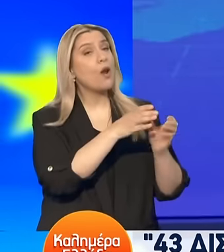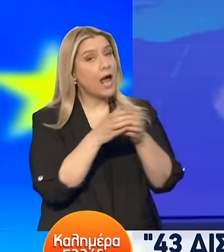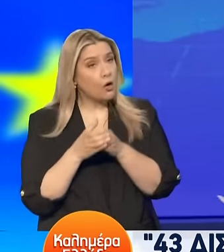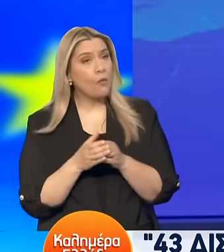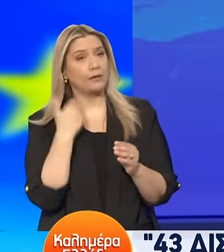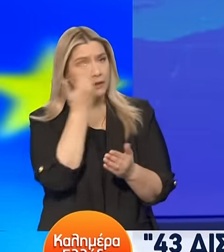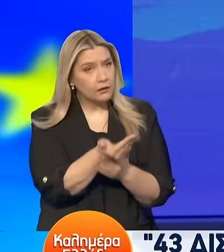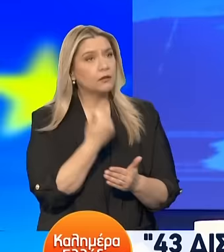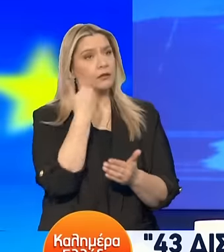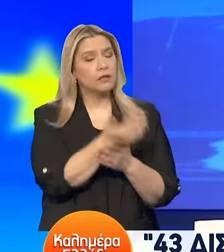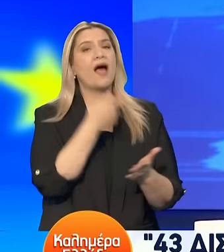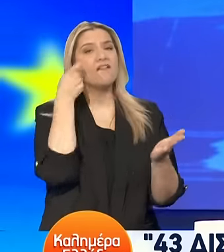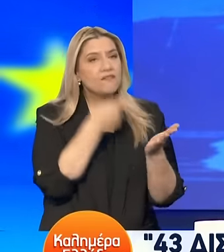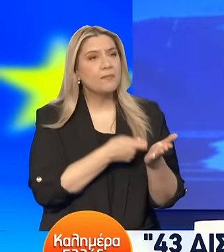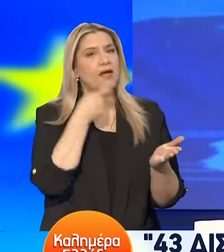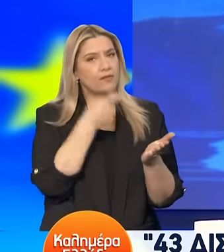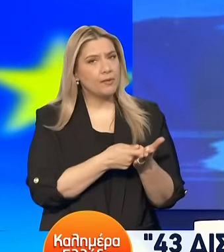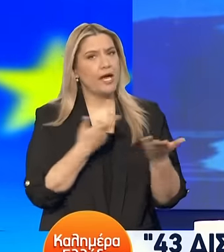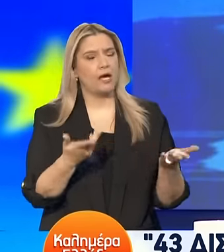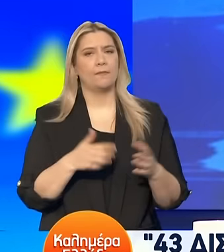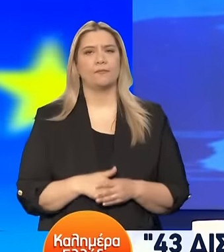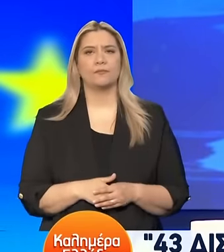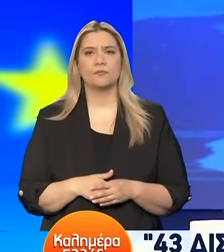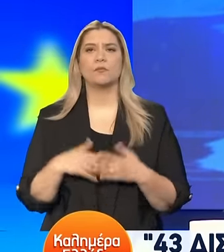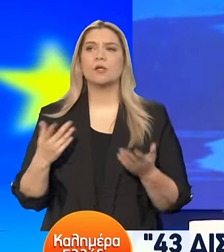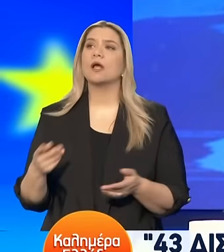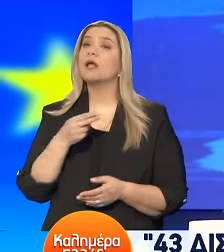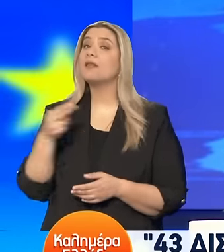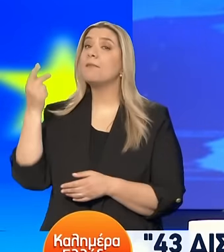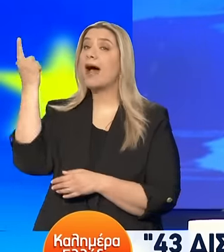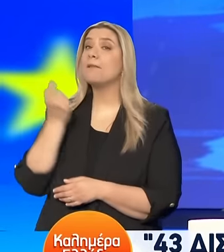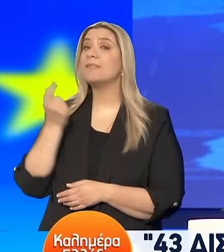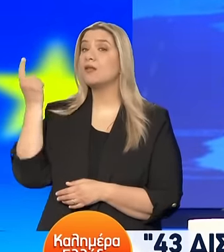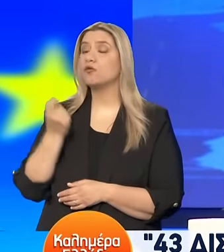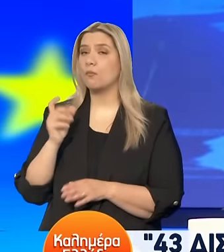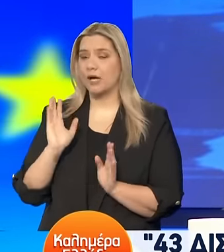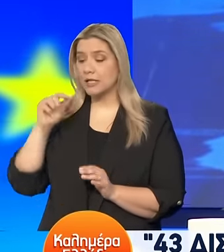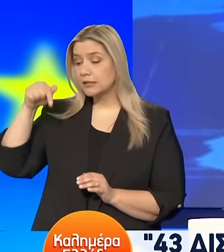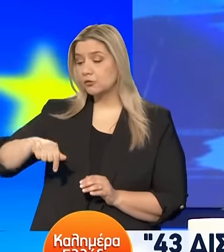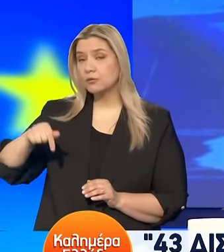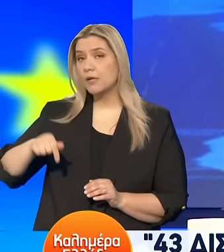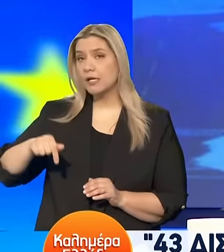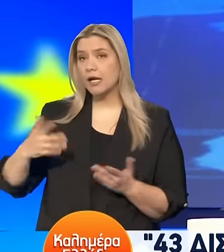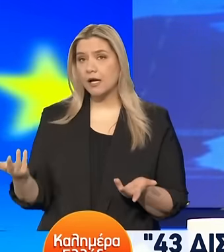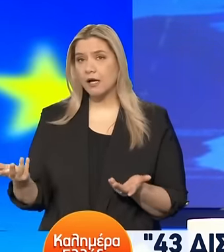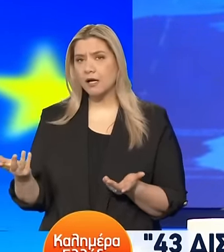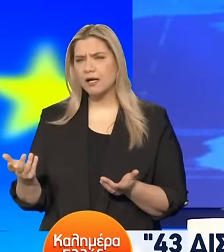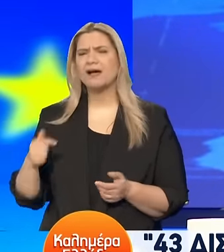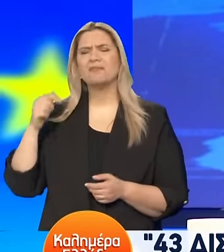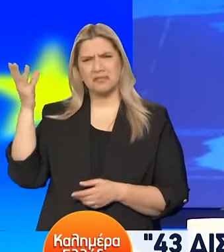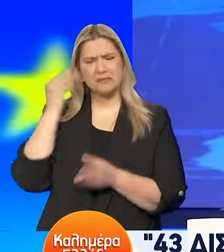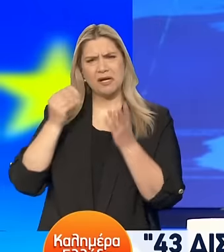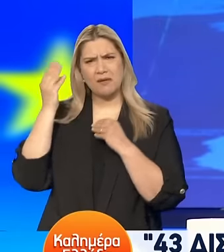επαναφέρουν διαρκώς. Το επαναφέρουν όμως για τα ζητήματα των επιδομάτων τώρα. Σήμερα, άκουσα και μια κριτική